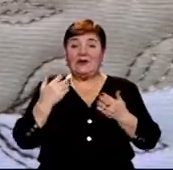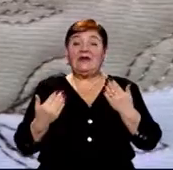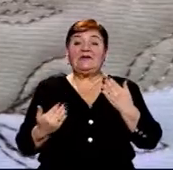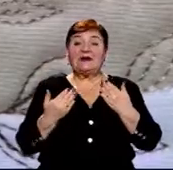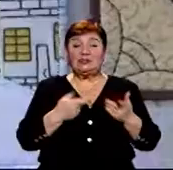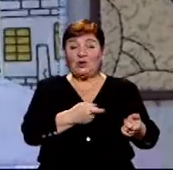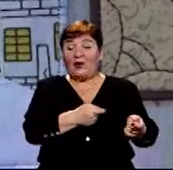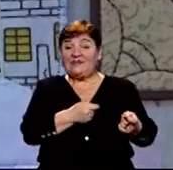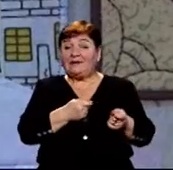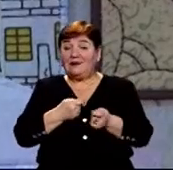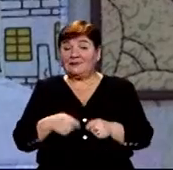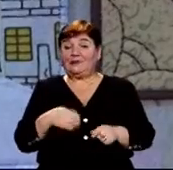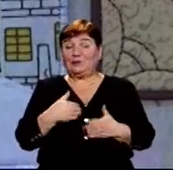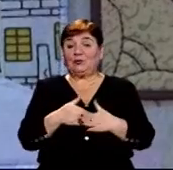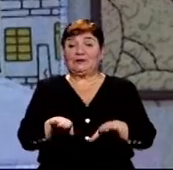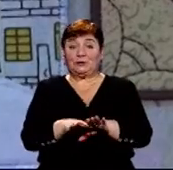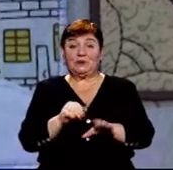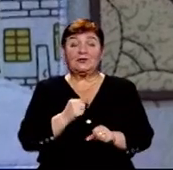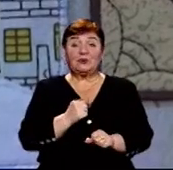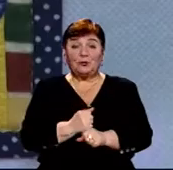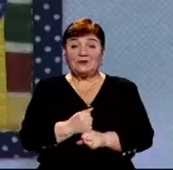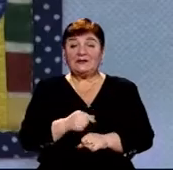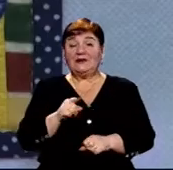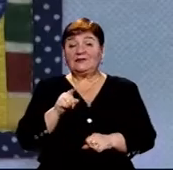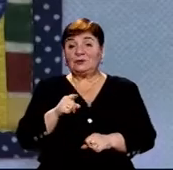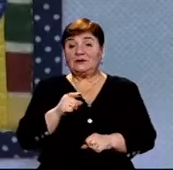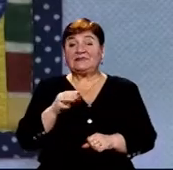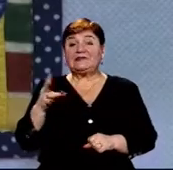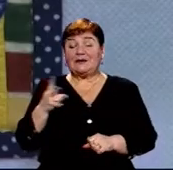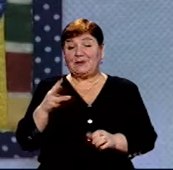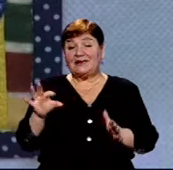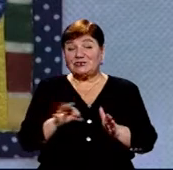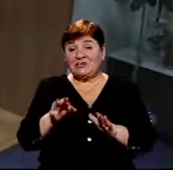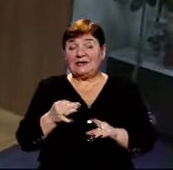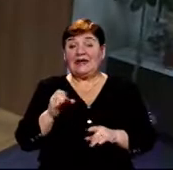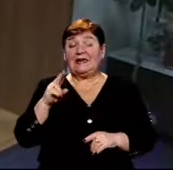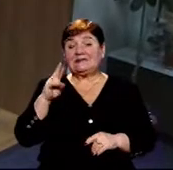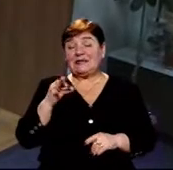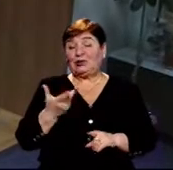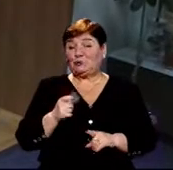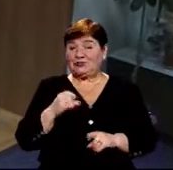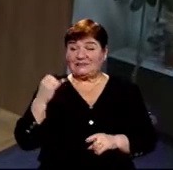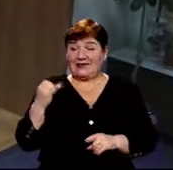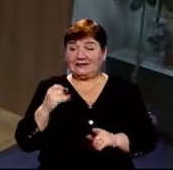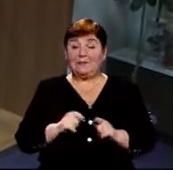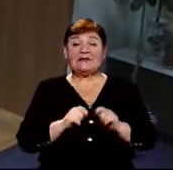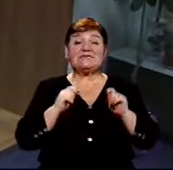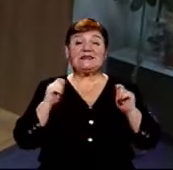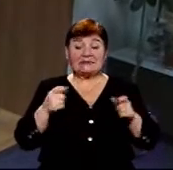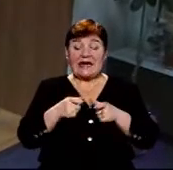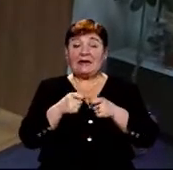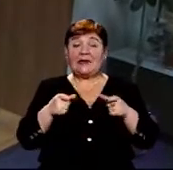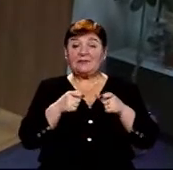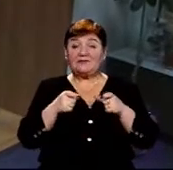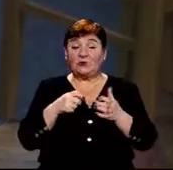тягне до такої роботи, працювати руками, якщо вмієш трошечки шити, то це дуже цікаво». Презентація клаптикових листівок з